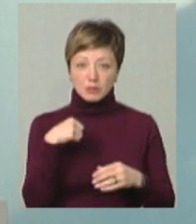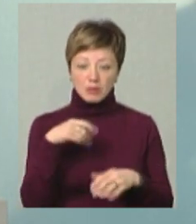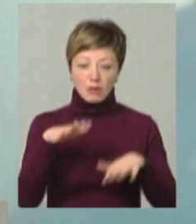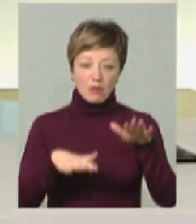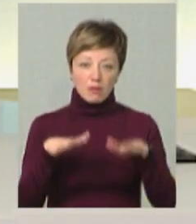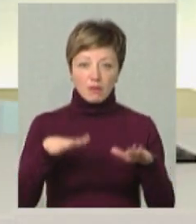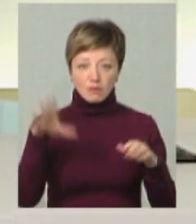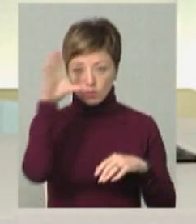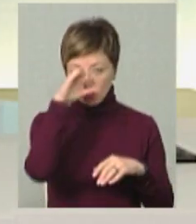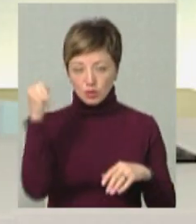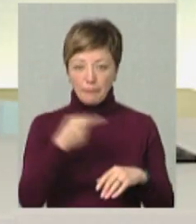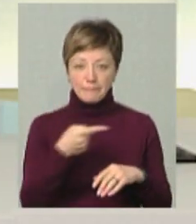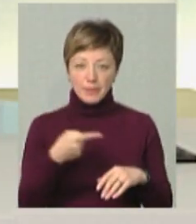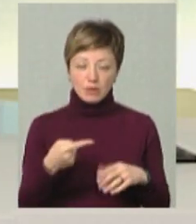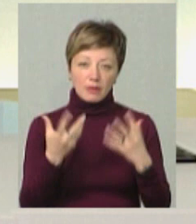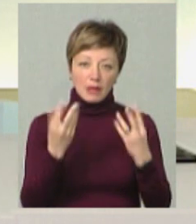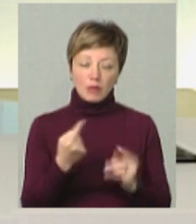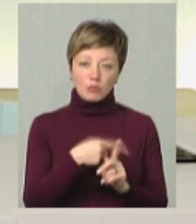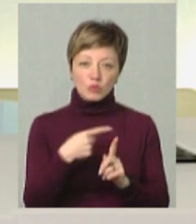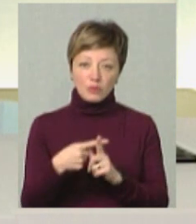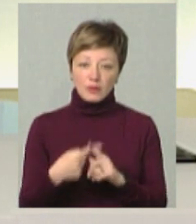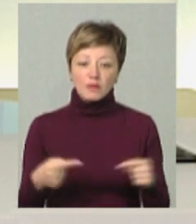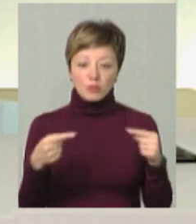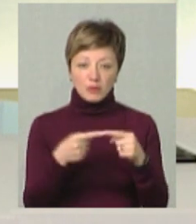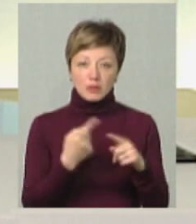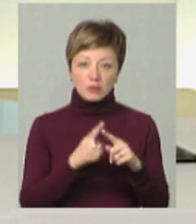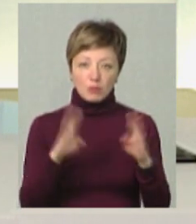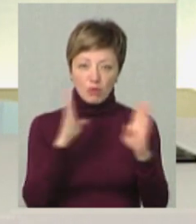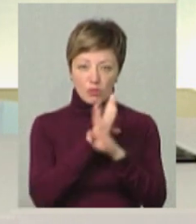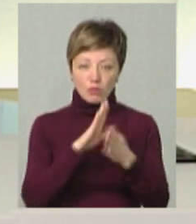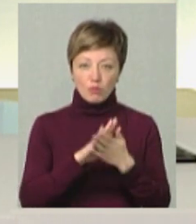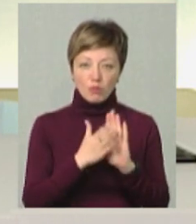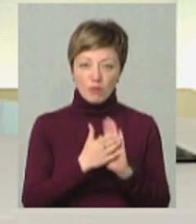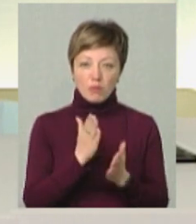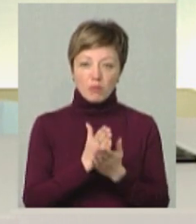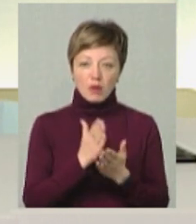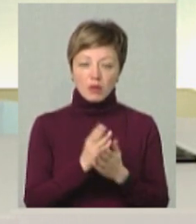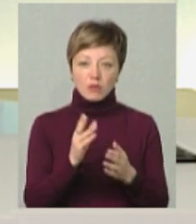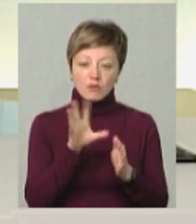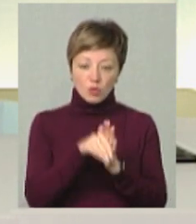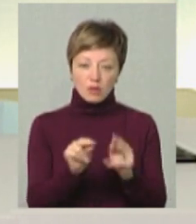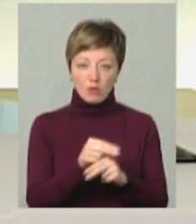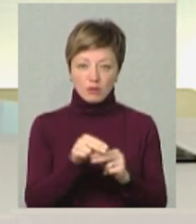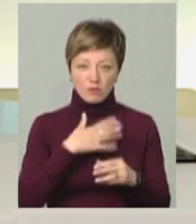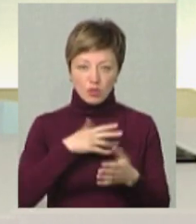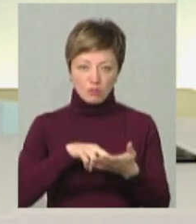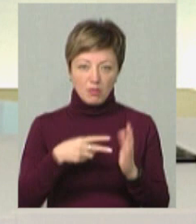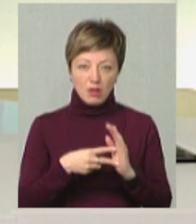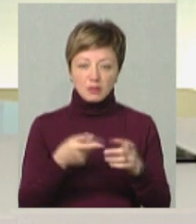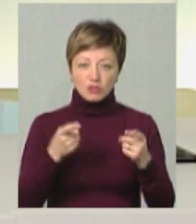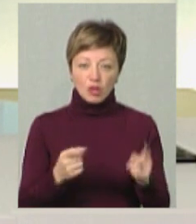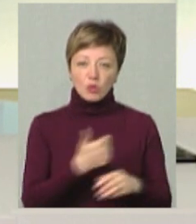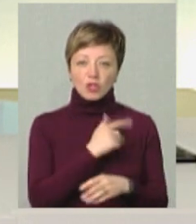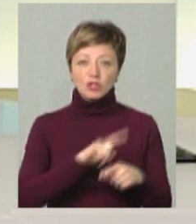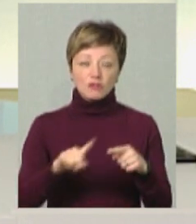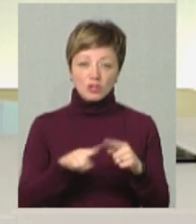коливання вночі від мінісових, в день до плюсових, якби, відповідно, якби, ці погодні умови вносять певні корективи в наші плани. Звичайно, хотілося